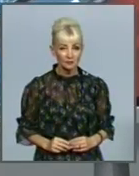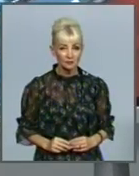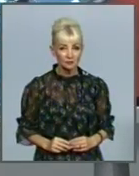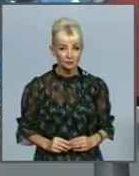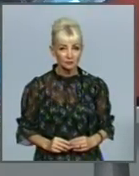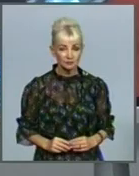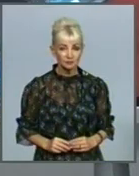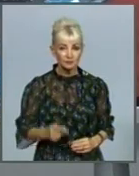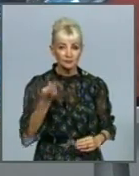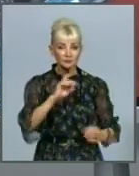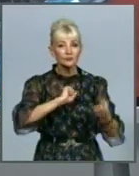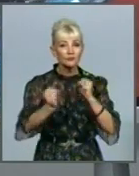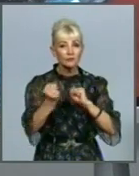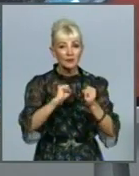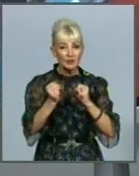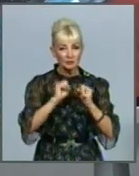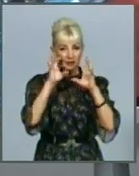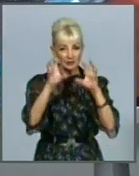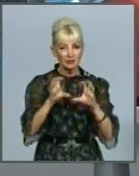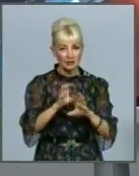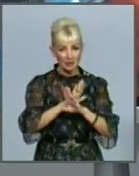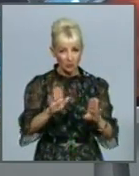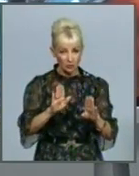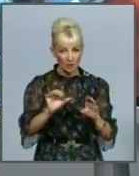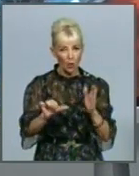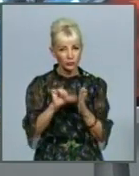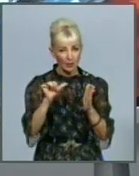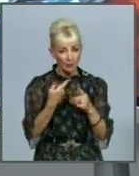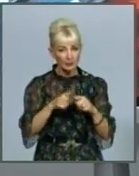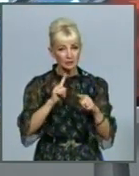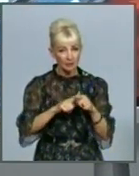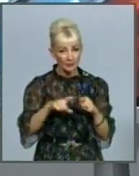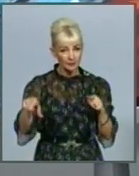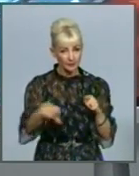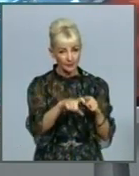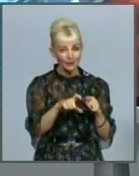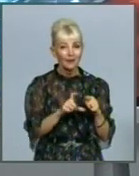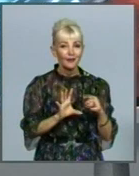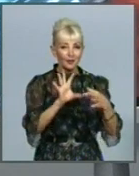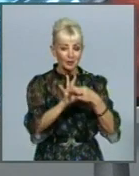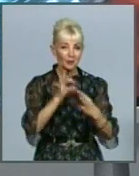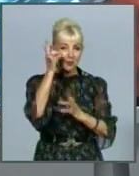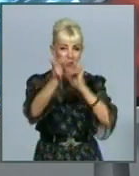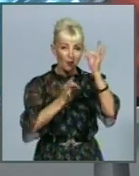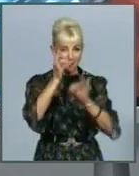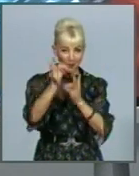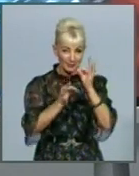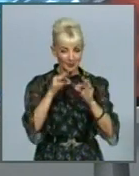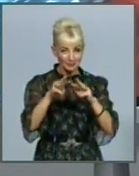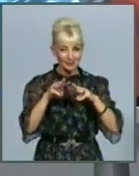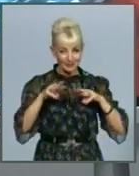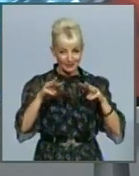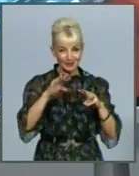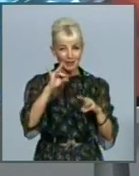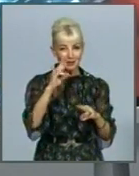Для боротьби з контрабандою та моніторингу стану доріг підключають «Космос». Міністерство інфраструктури України планує